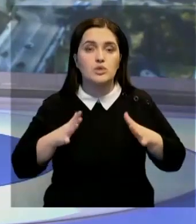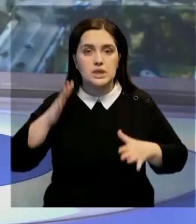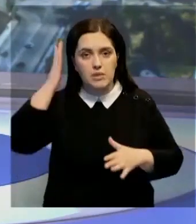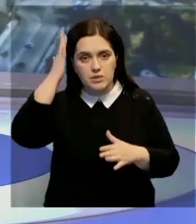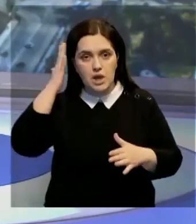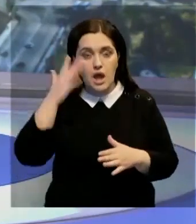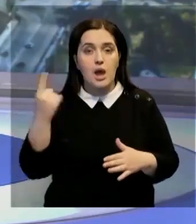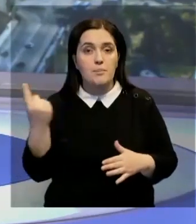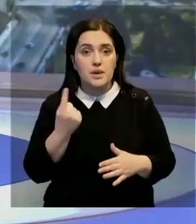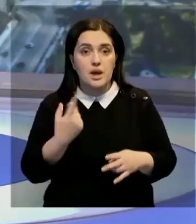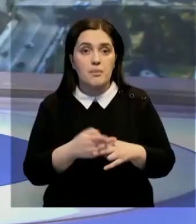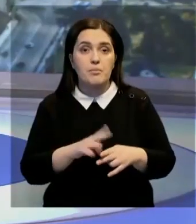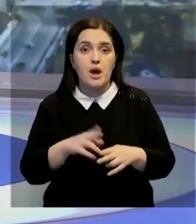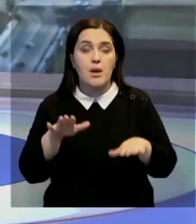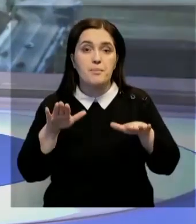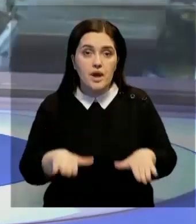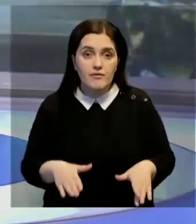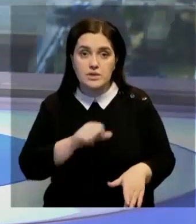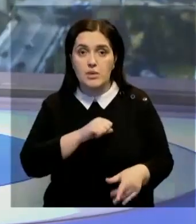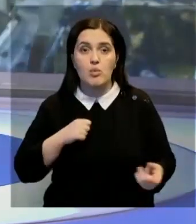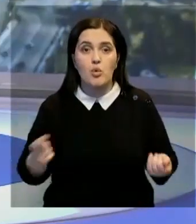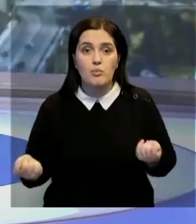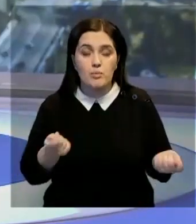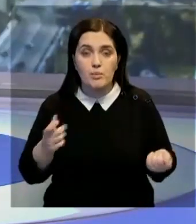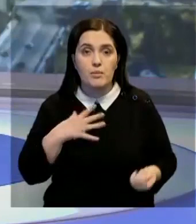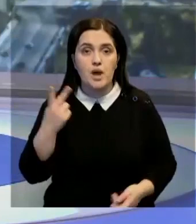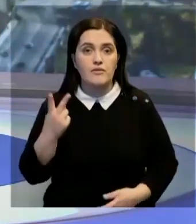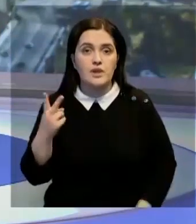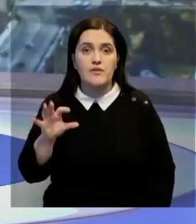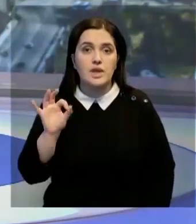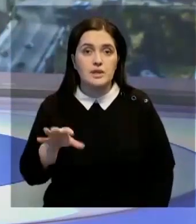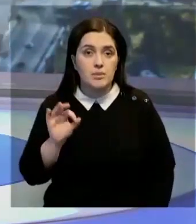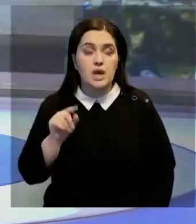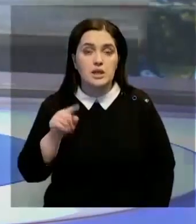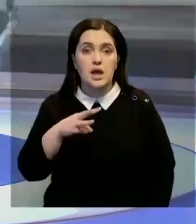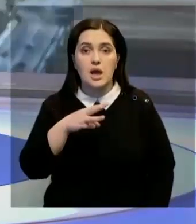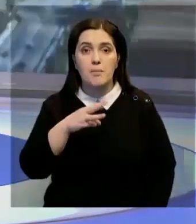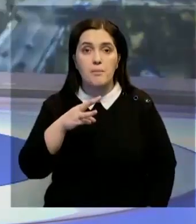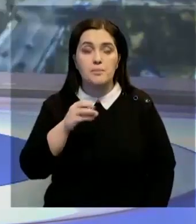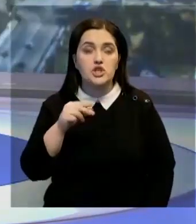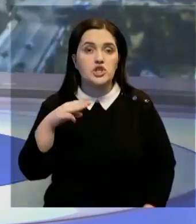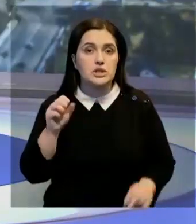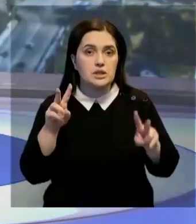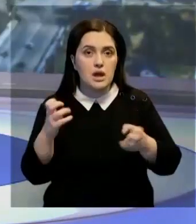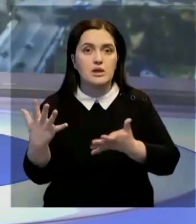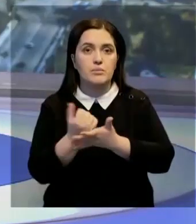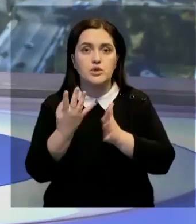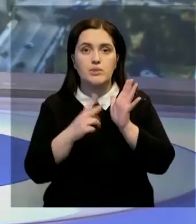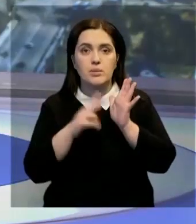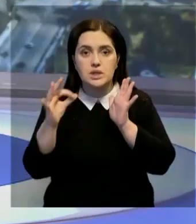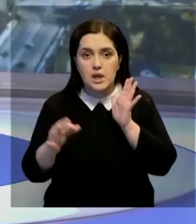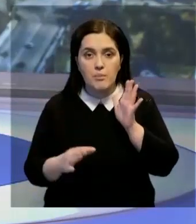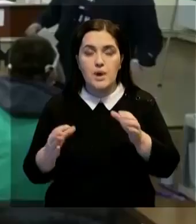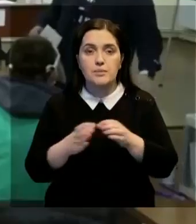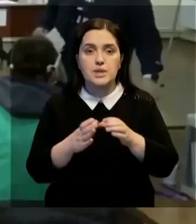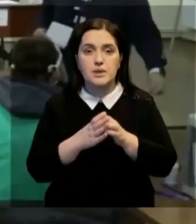«Грузинская мечта». Первый тур в органы местного самоуправления, напомню, состоялся 2 октября. Тогда «Мечта» набрала почти 47